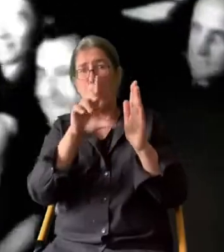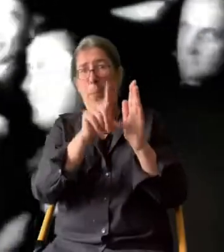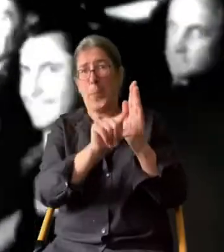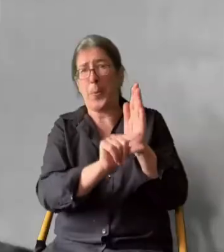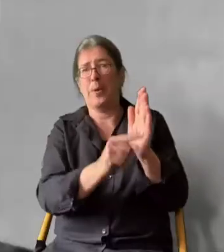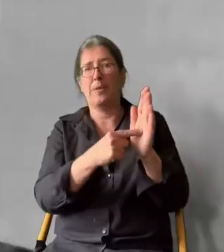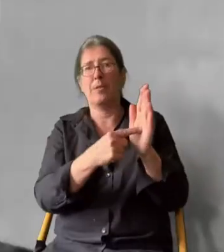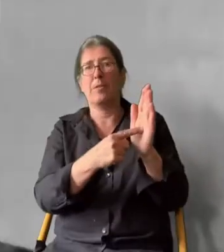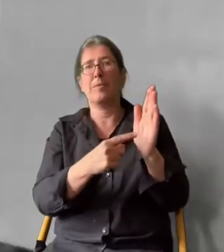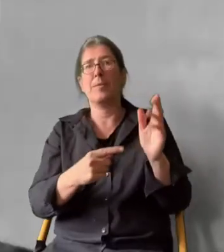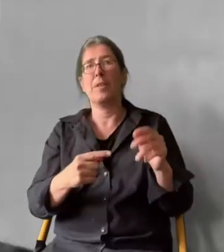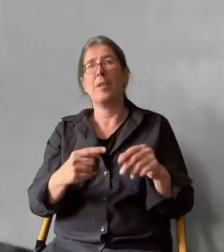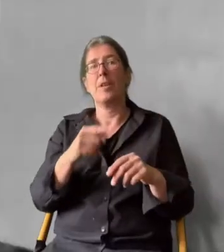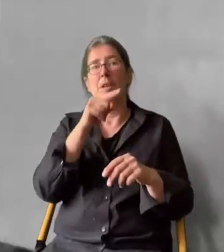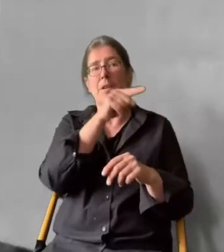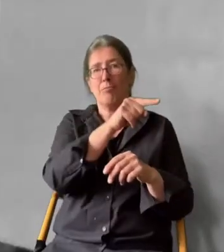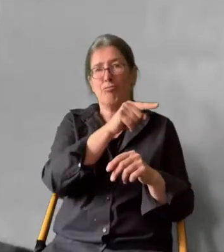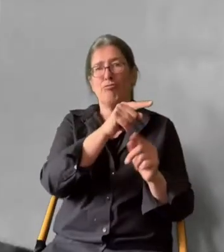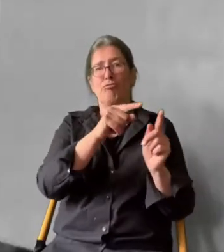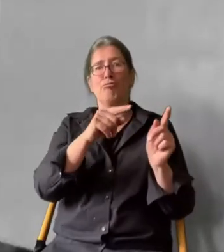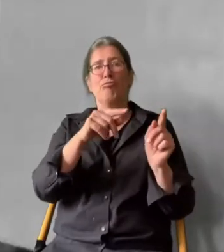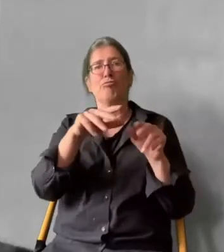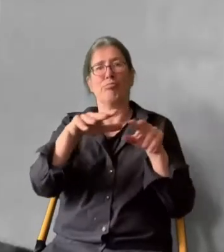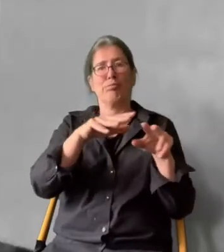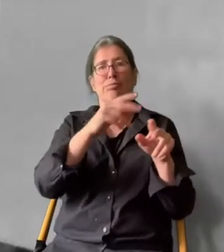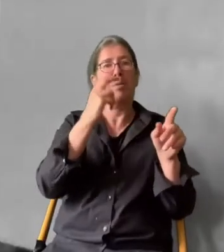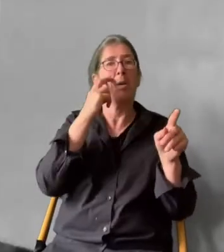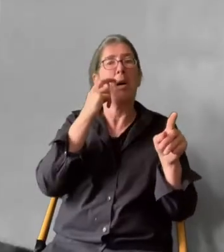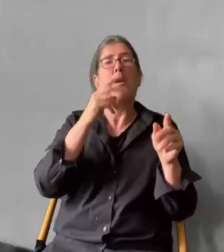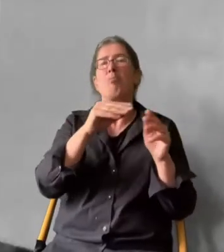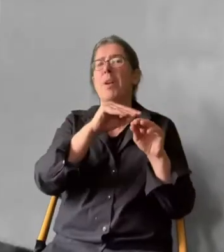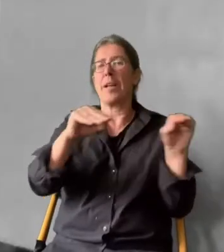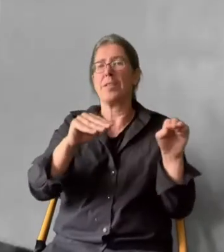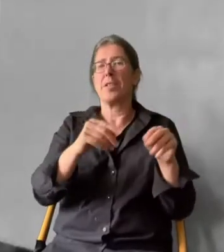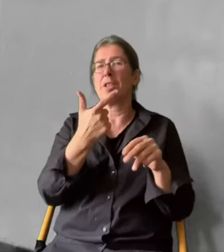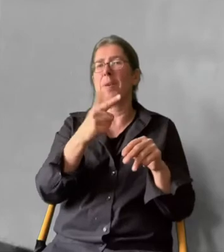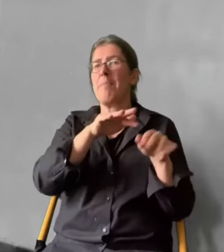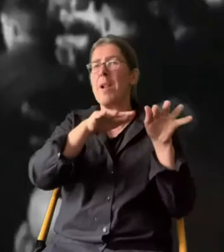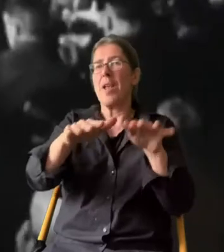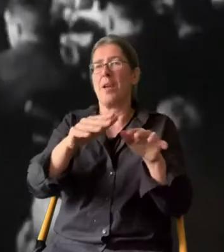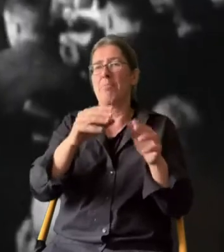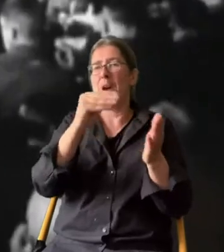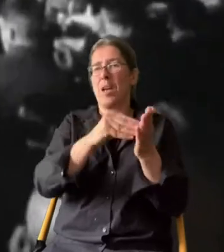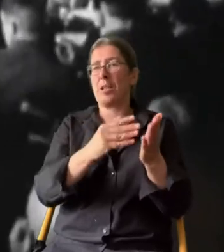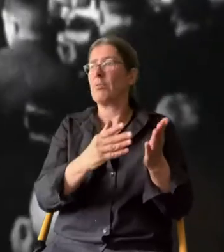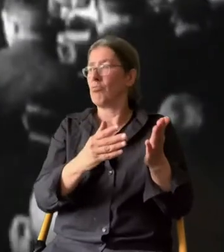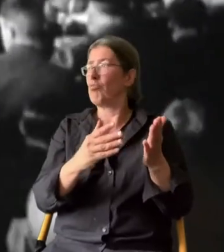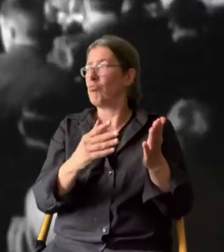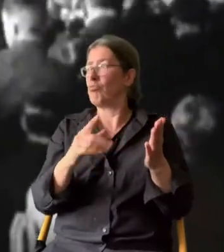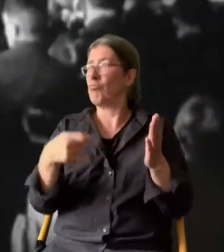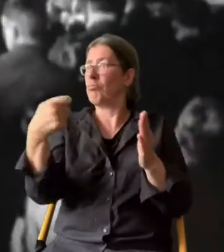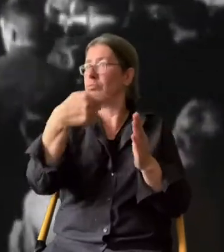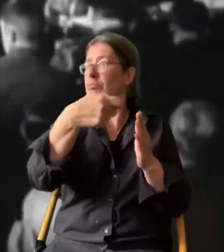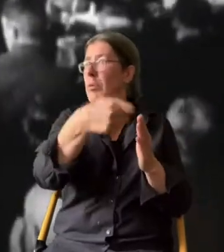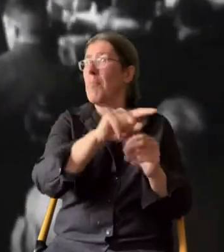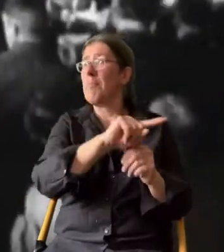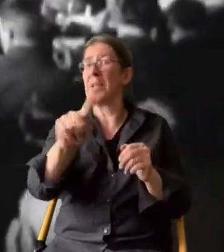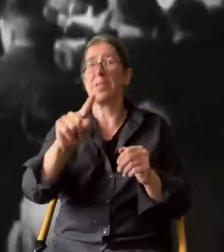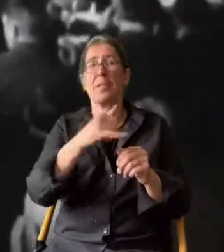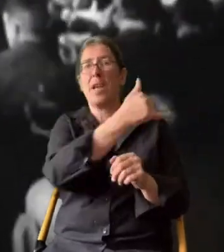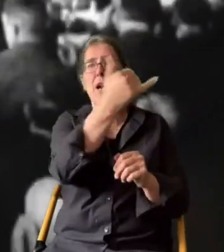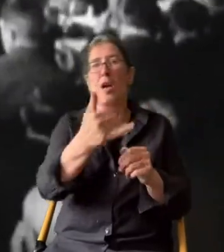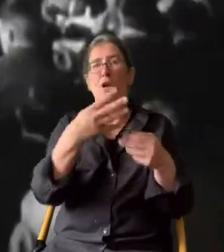Wirtschaftsberaters Owen Young begrenzt die Zahlungen pro Jahr auf zwei Milliarden Mark und streckt die Laufzeit bis ins Jahr